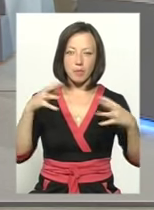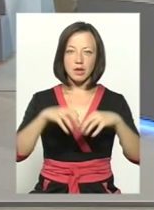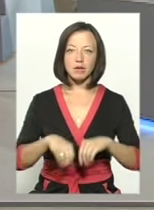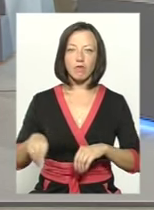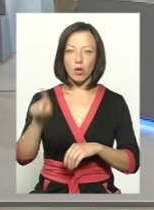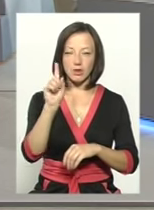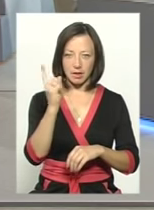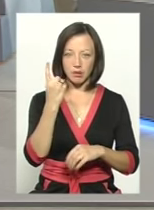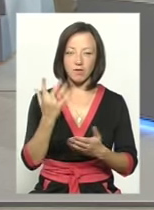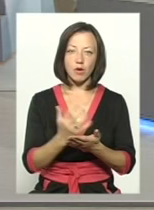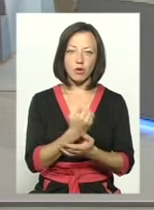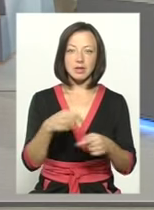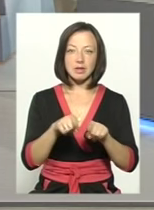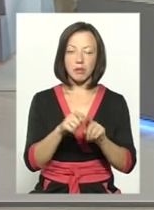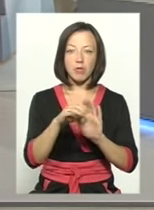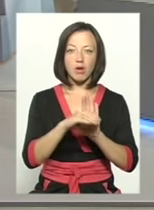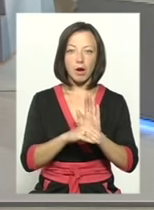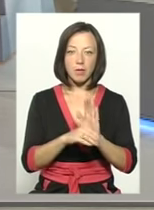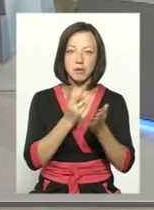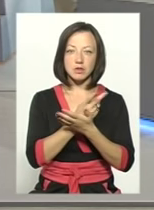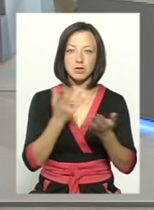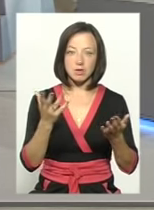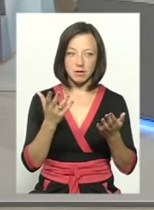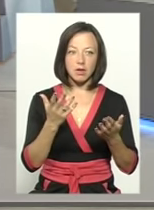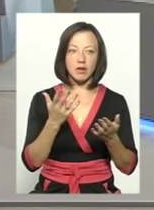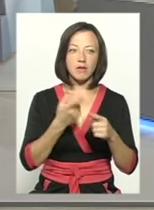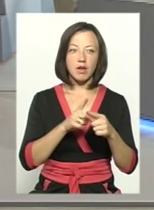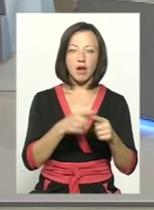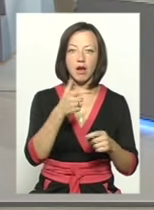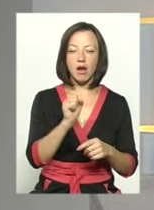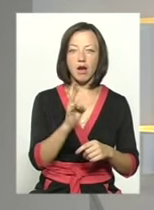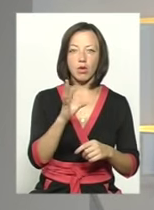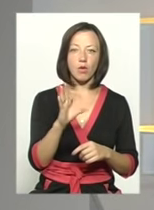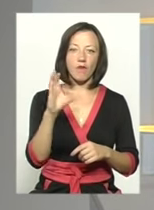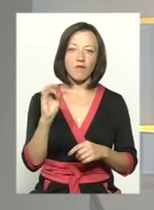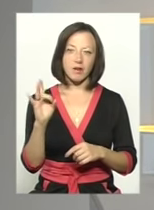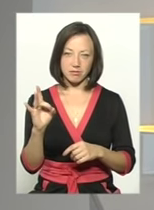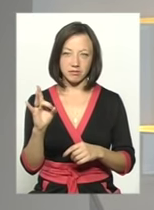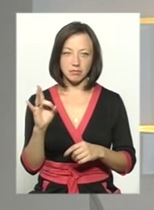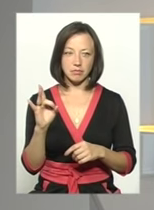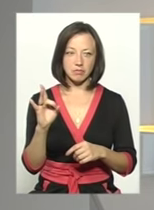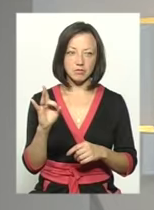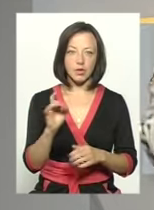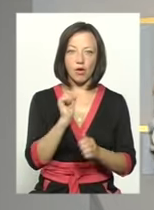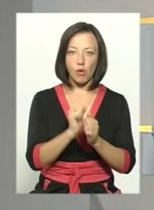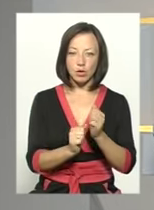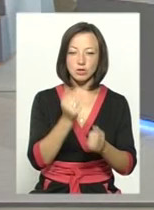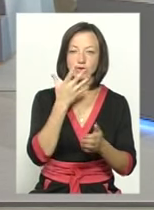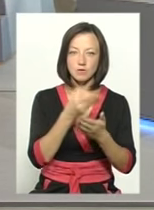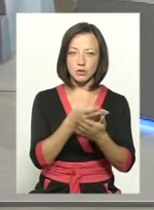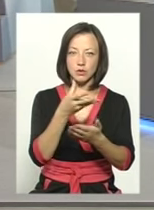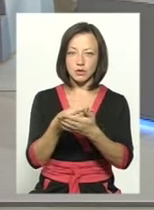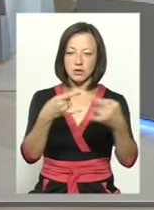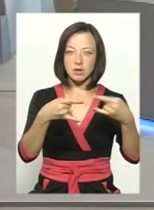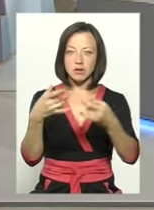воєдину, от і виходить та програма, яку презентували в Ганновері, щоб нам всім глядачам стало зрозуміло. Кожен робить за своїм